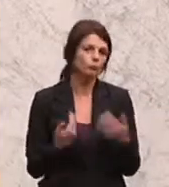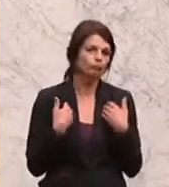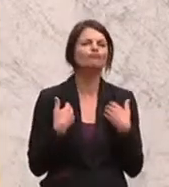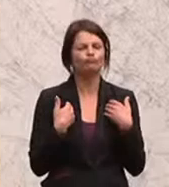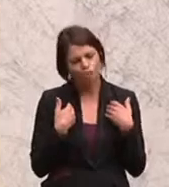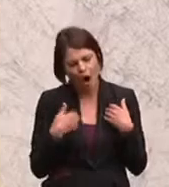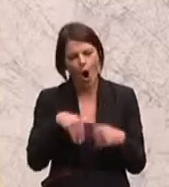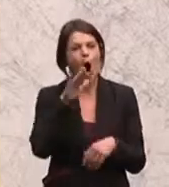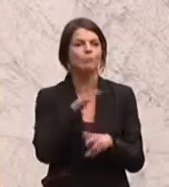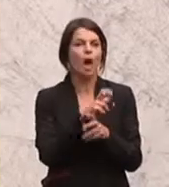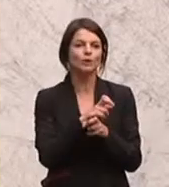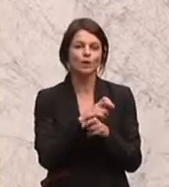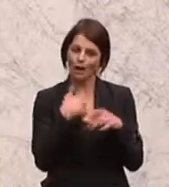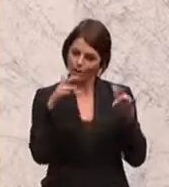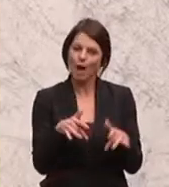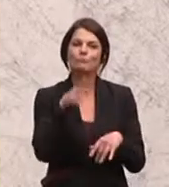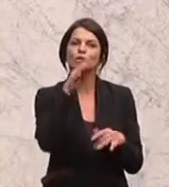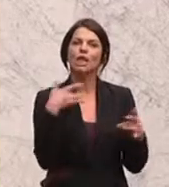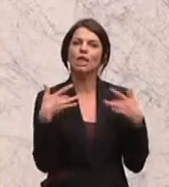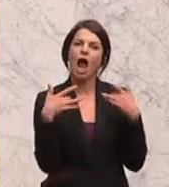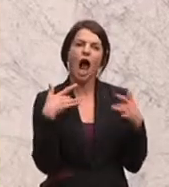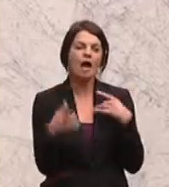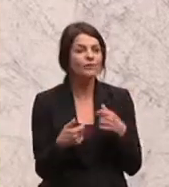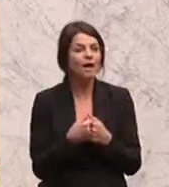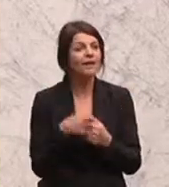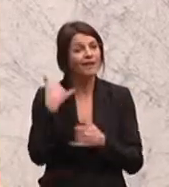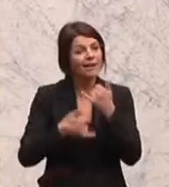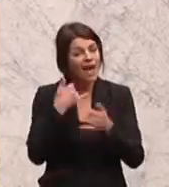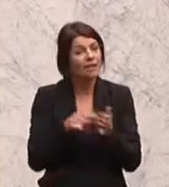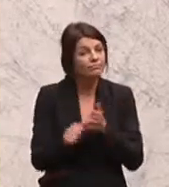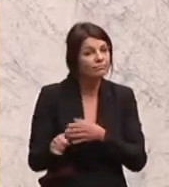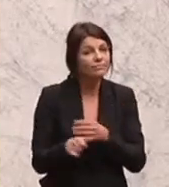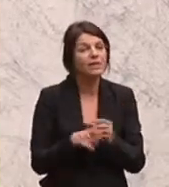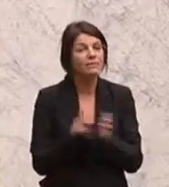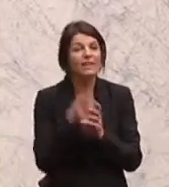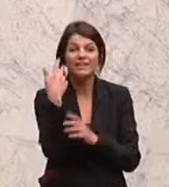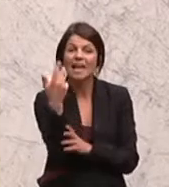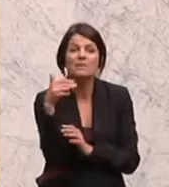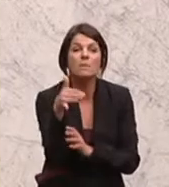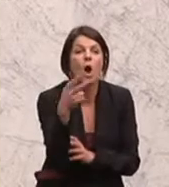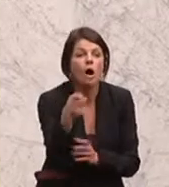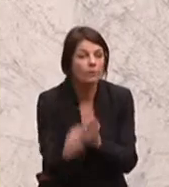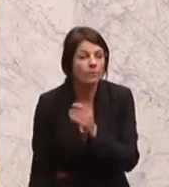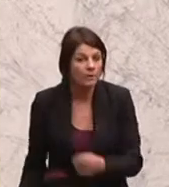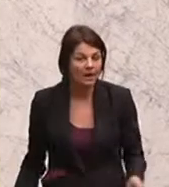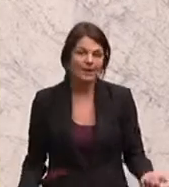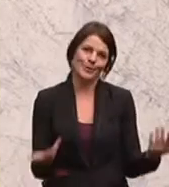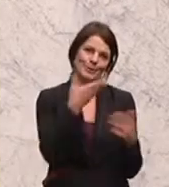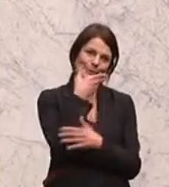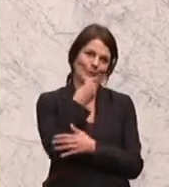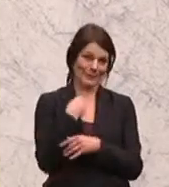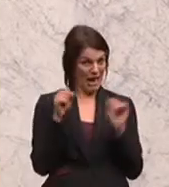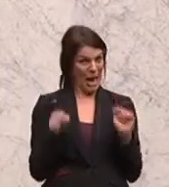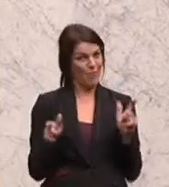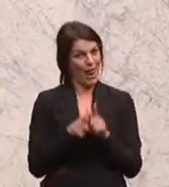leisten uns in Oberösterreich ein Musiktheater mit einem jährlichen Abgang von prognostizierten 30 Millionen Euro. Es ist schön, wenn man es sich